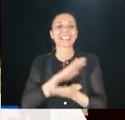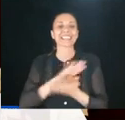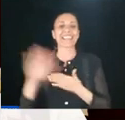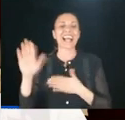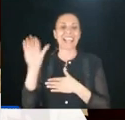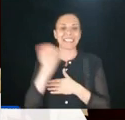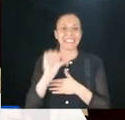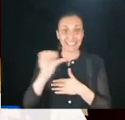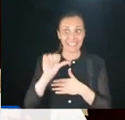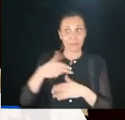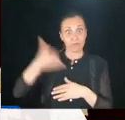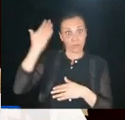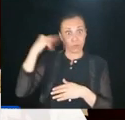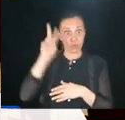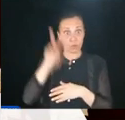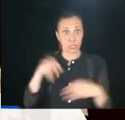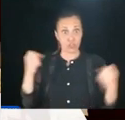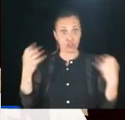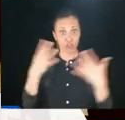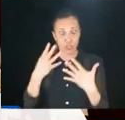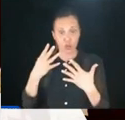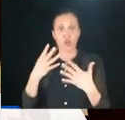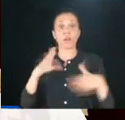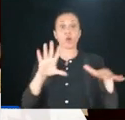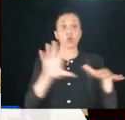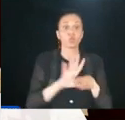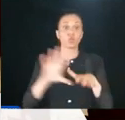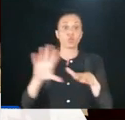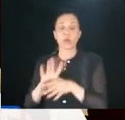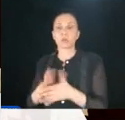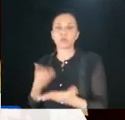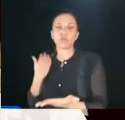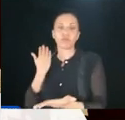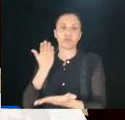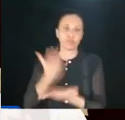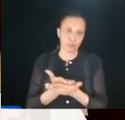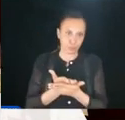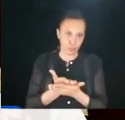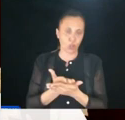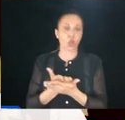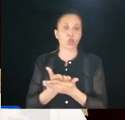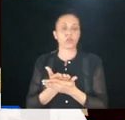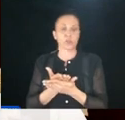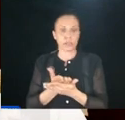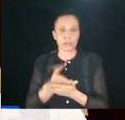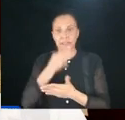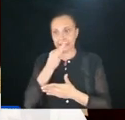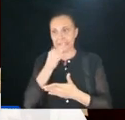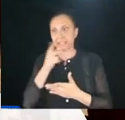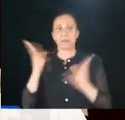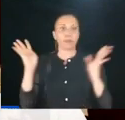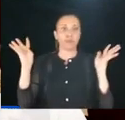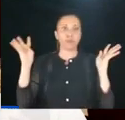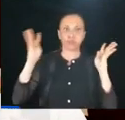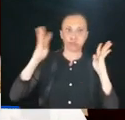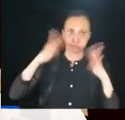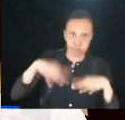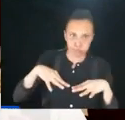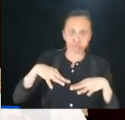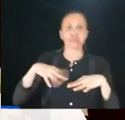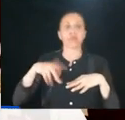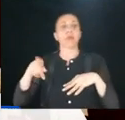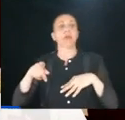stadio di San Siro nel 2019. La proposta delle squadre appunto di fare, di abbattere,